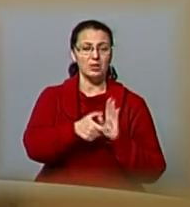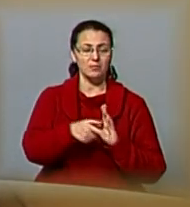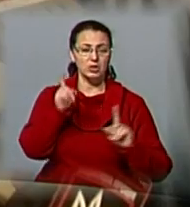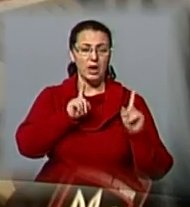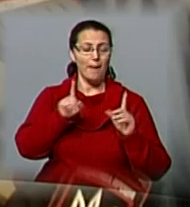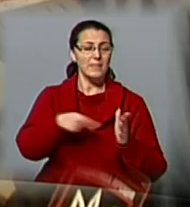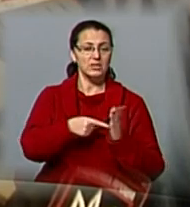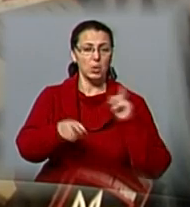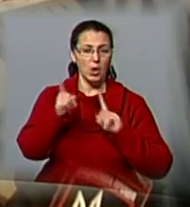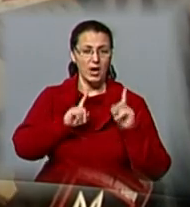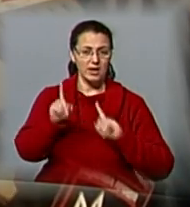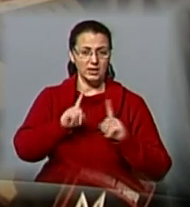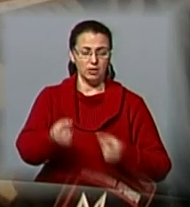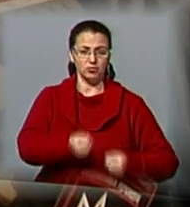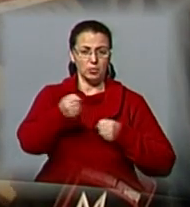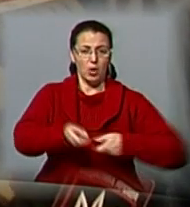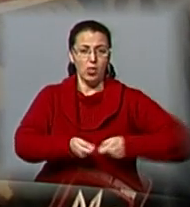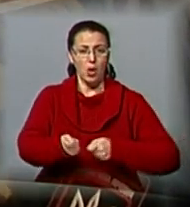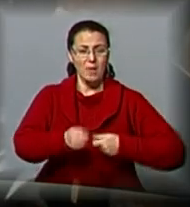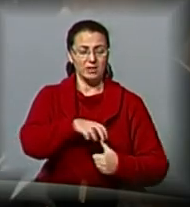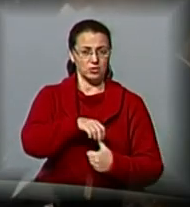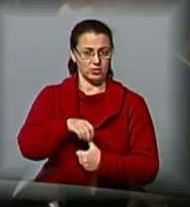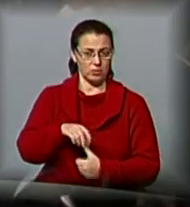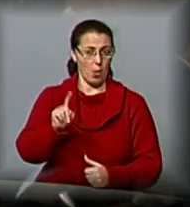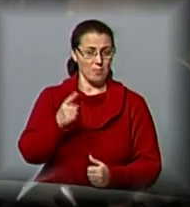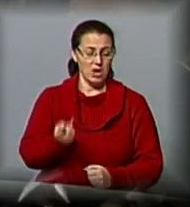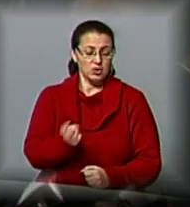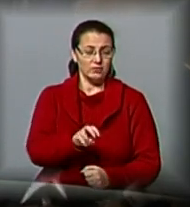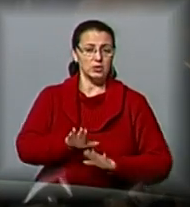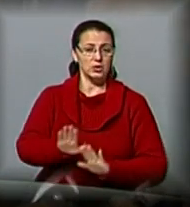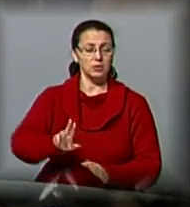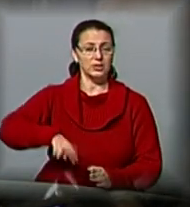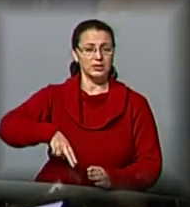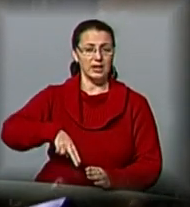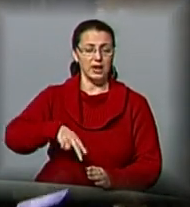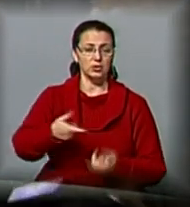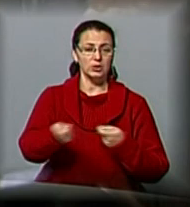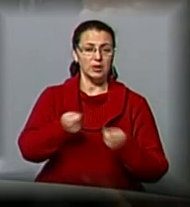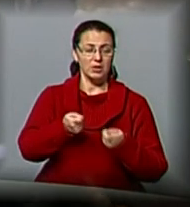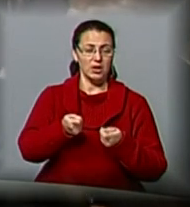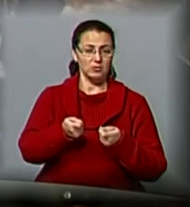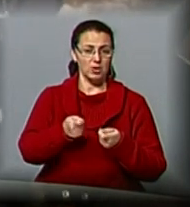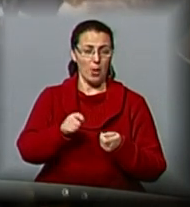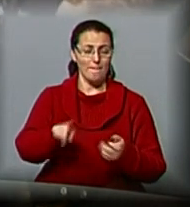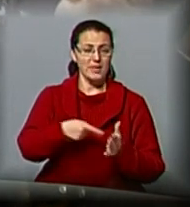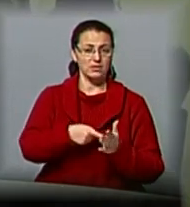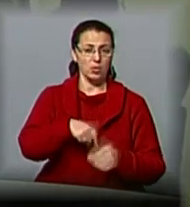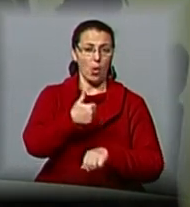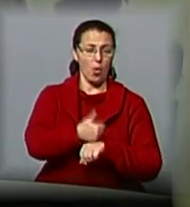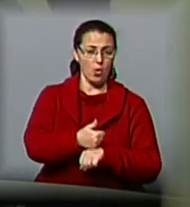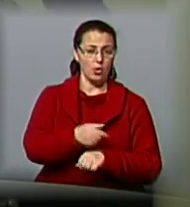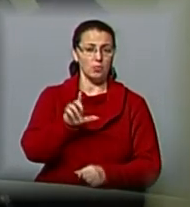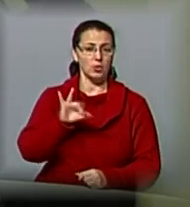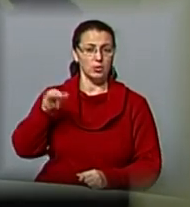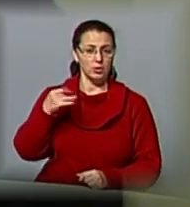ратуші, аби вручити лопати чиновникам. До них спочатку вийшов заступник директора департаменту адміністрації міського голови Євген Бойко,